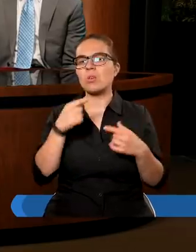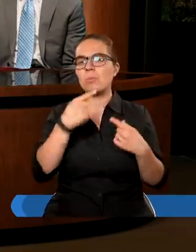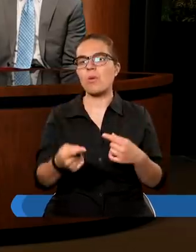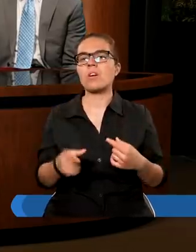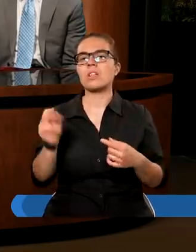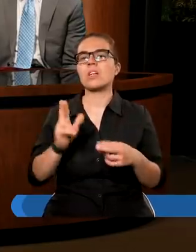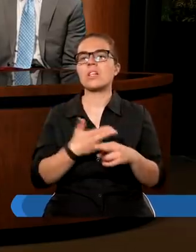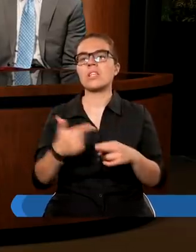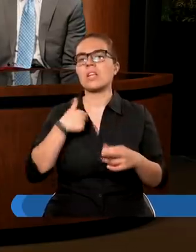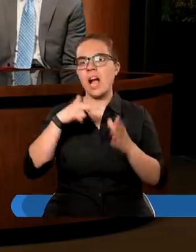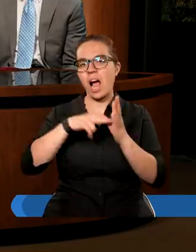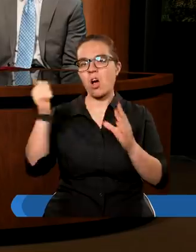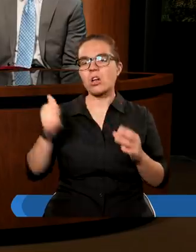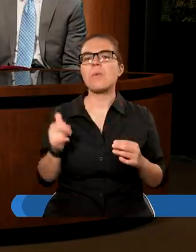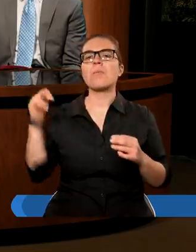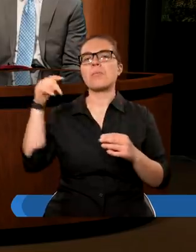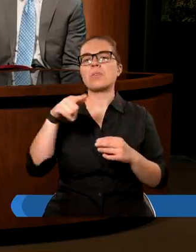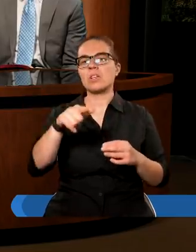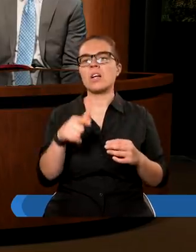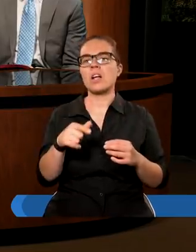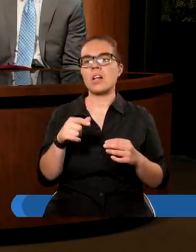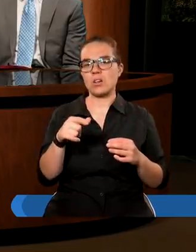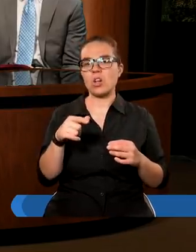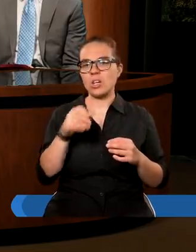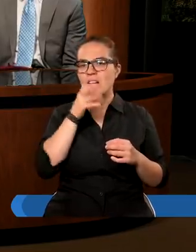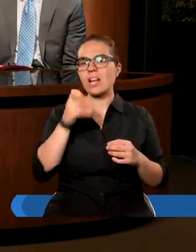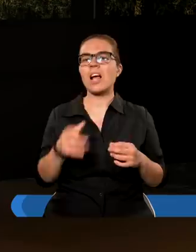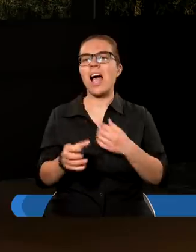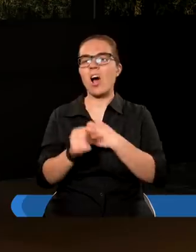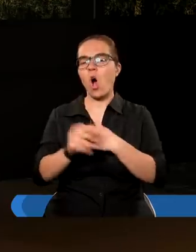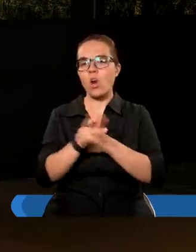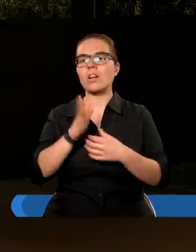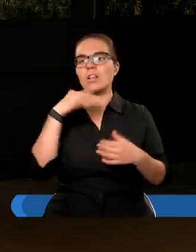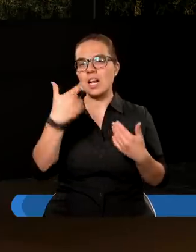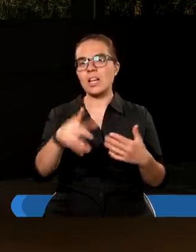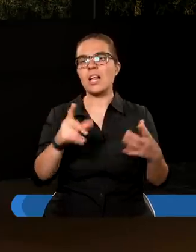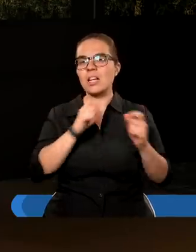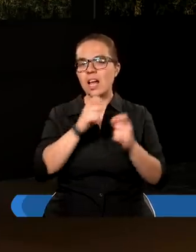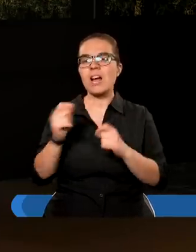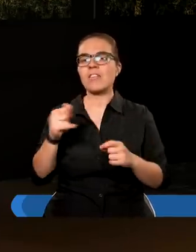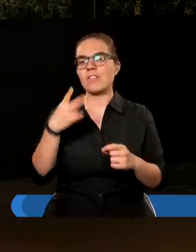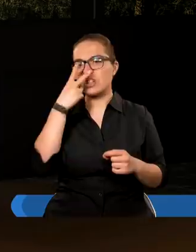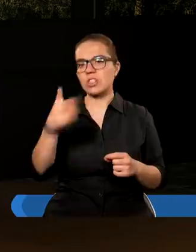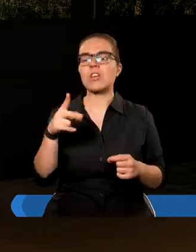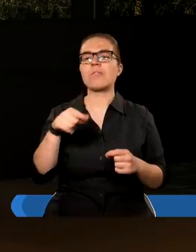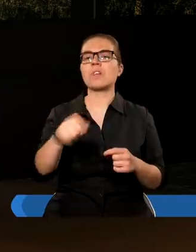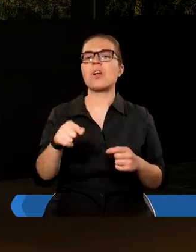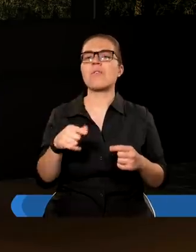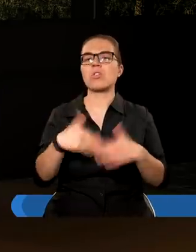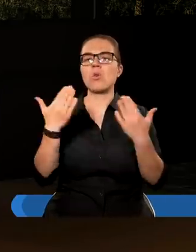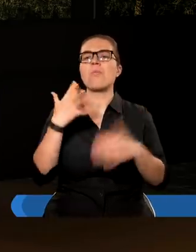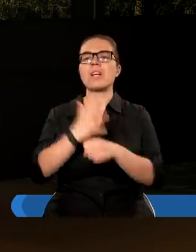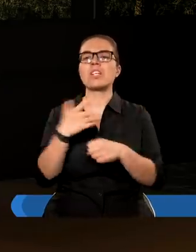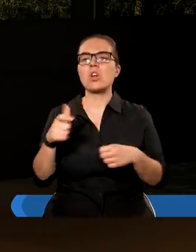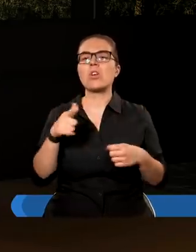że kiedy ja odejdę, czekajcie w Jerozolimie, aż dostaniecie przewiecany dar. No i widzimy, że w dniu Pięćdziesiątnicy, kiedy